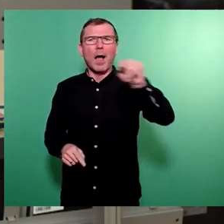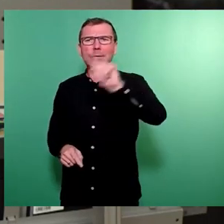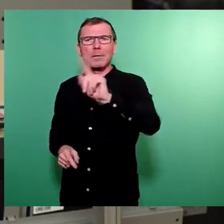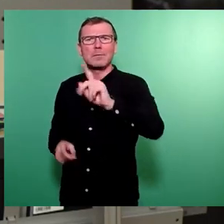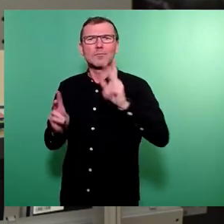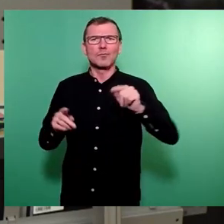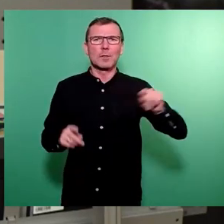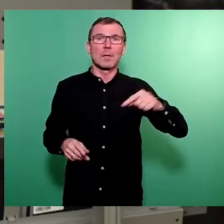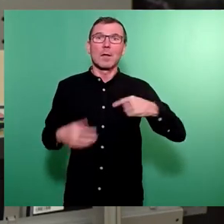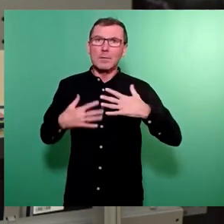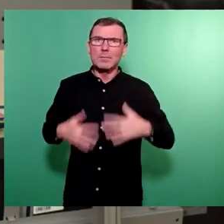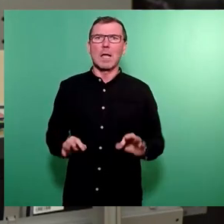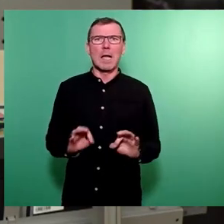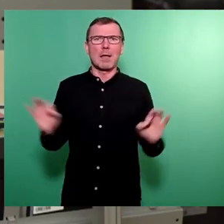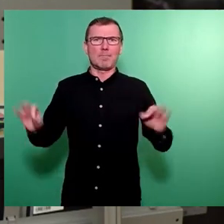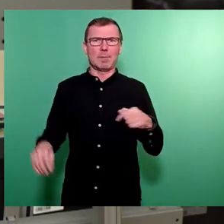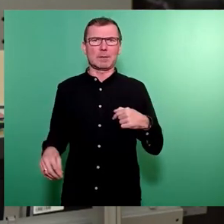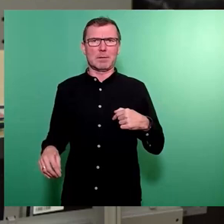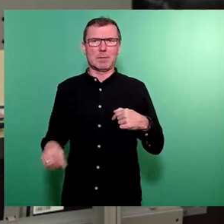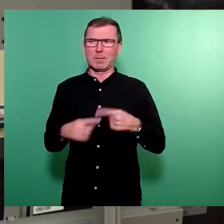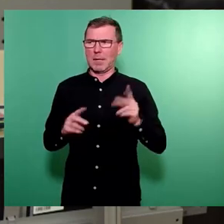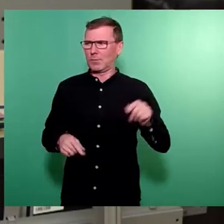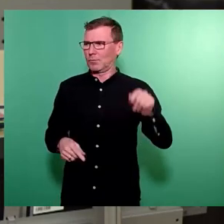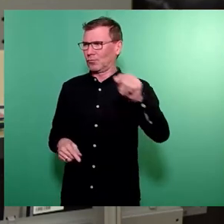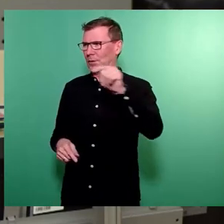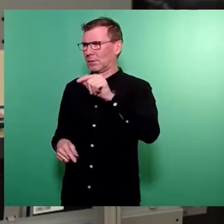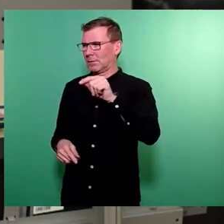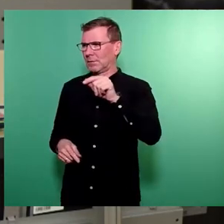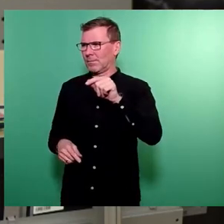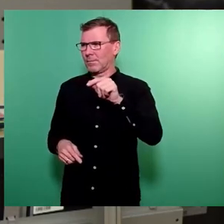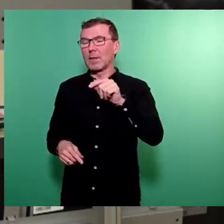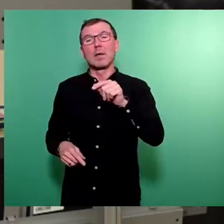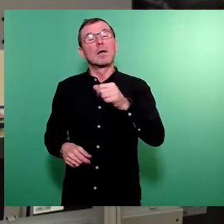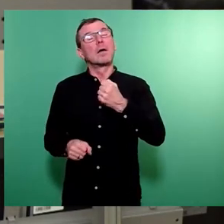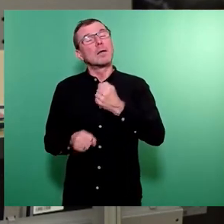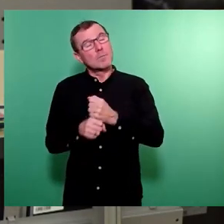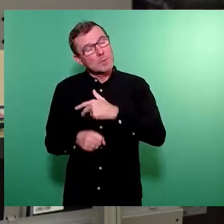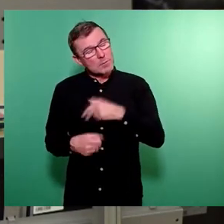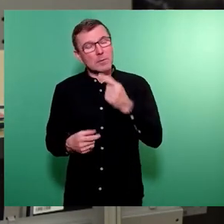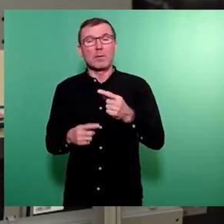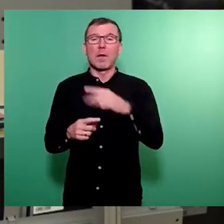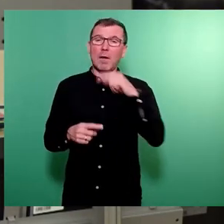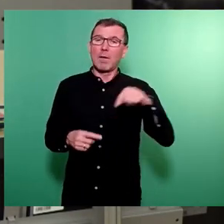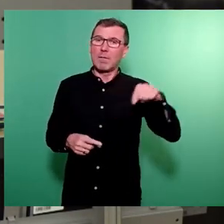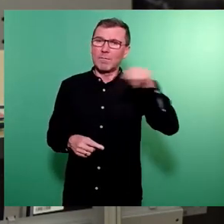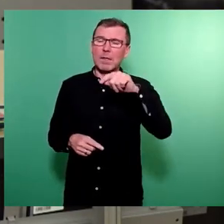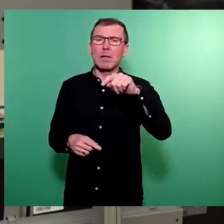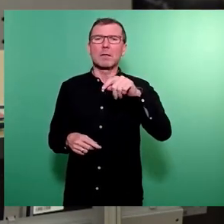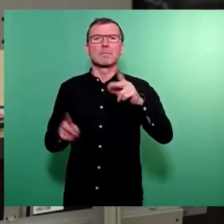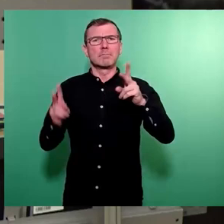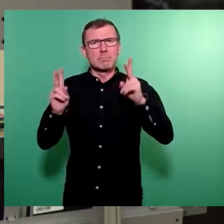vergleichbaren Großstädten in Ostdeutschland. Das muss man so sagen. Während viele andere jetzt eher ein Stück weit auch